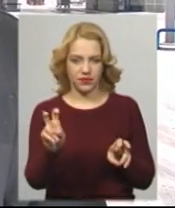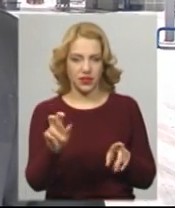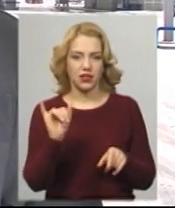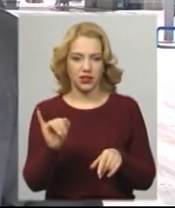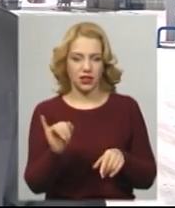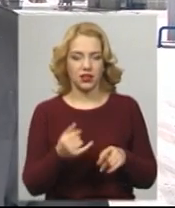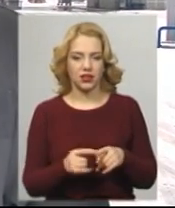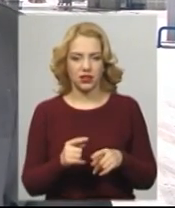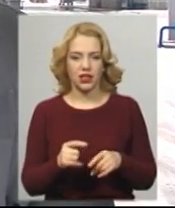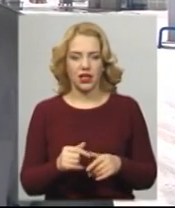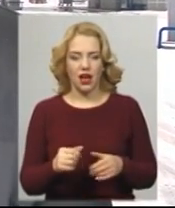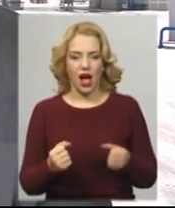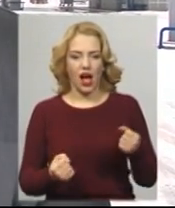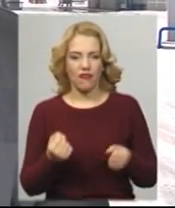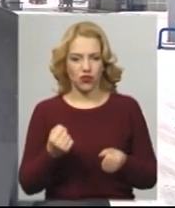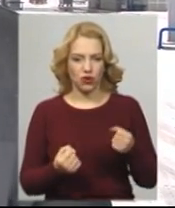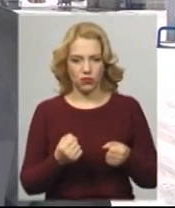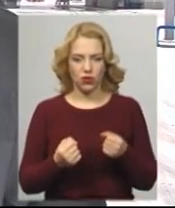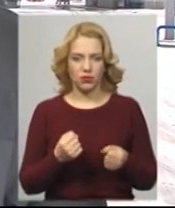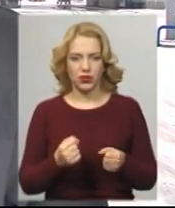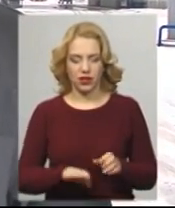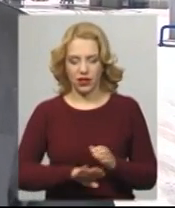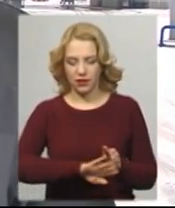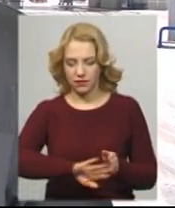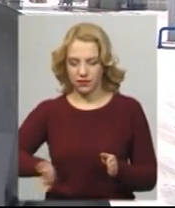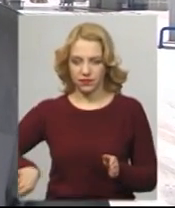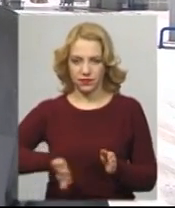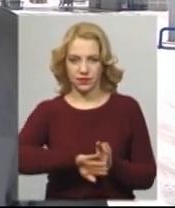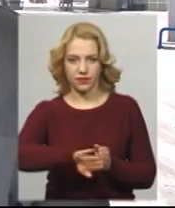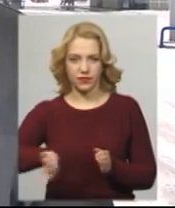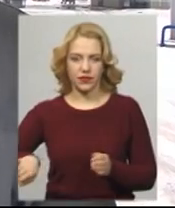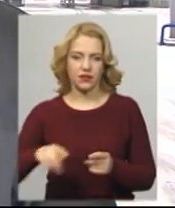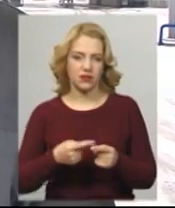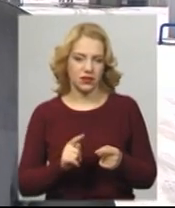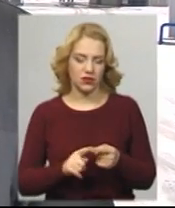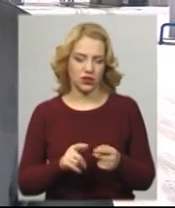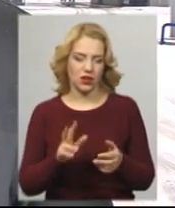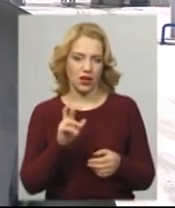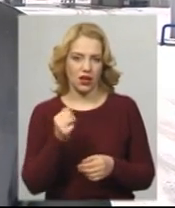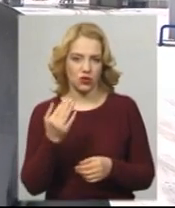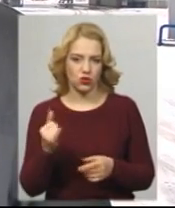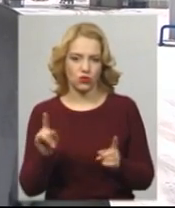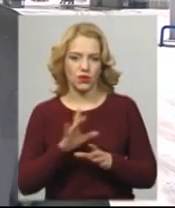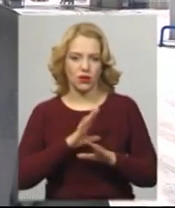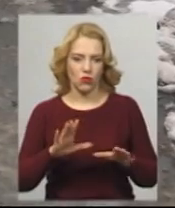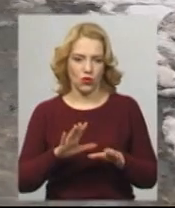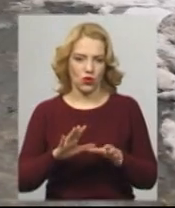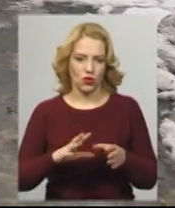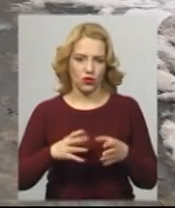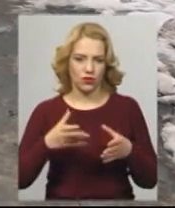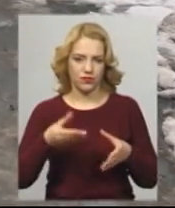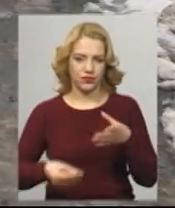за допомогою відвалів скидують кашу, щоб не утворилося в майбутньому ожеледність.